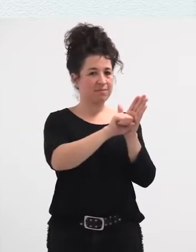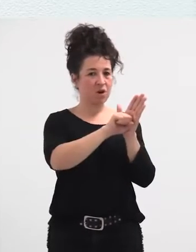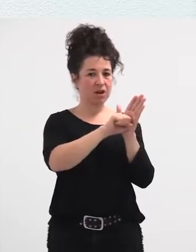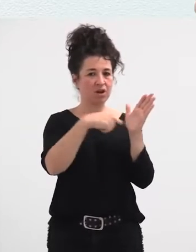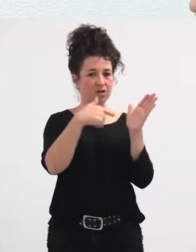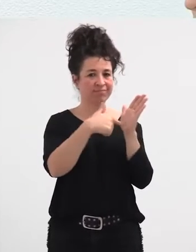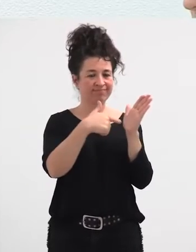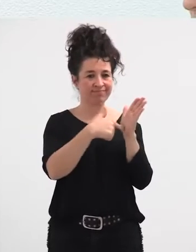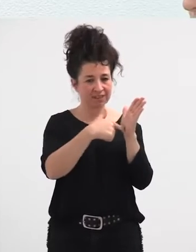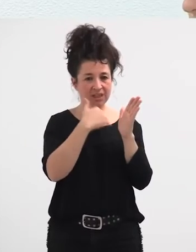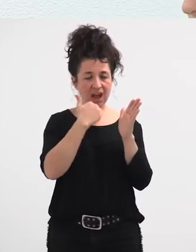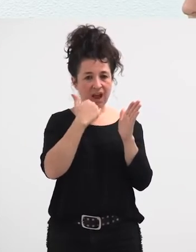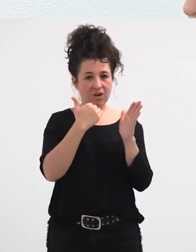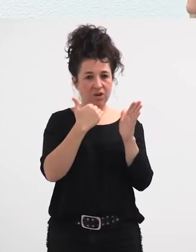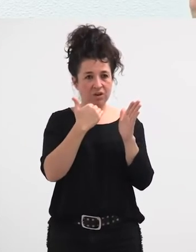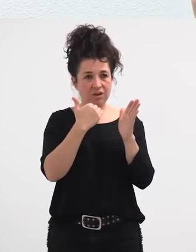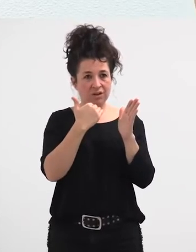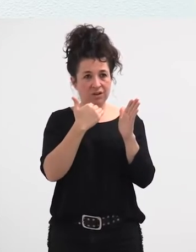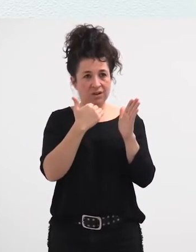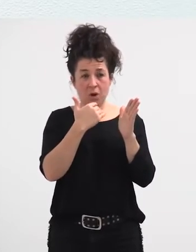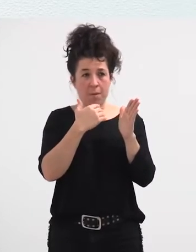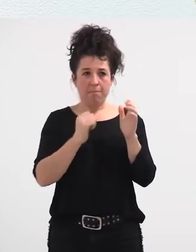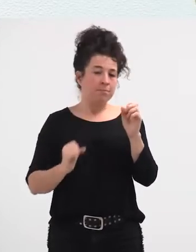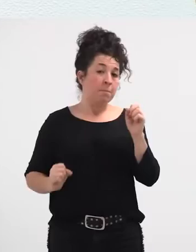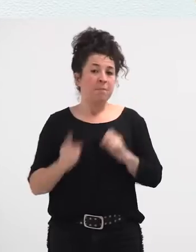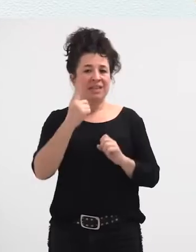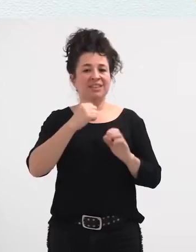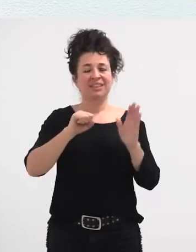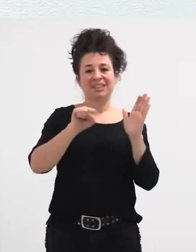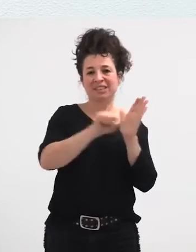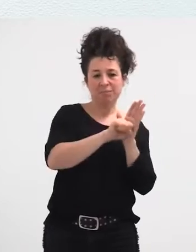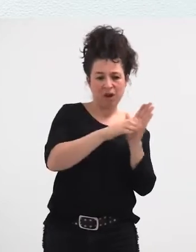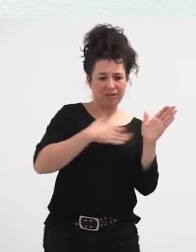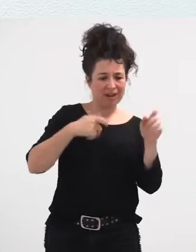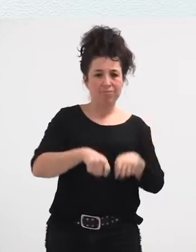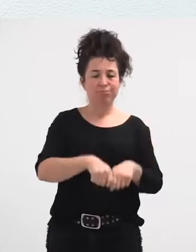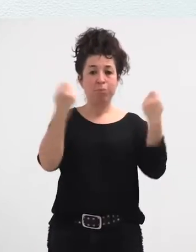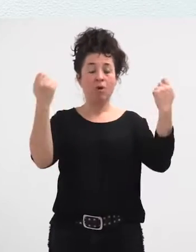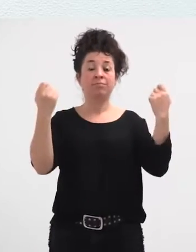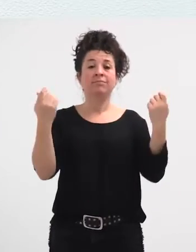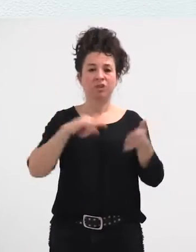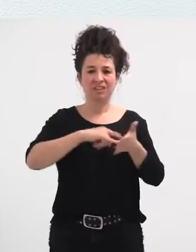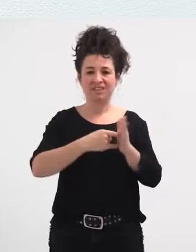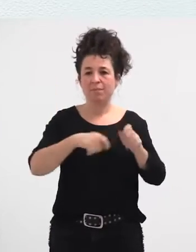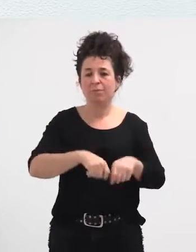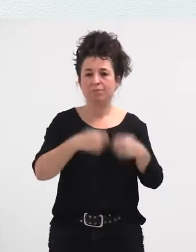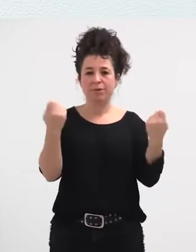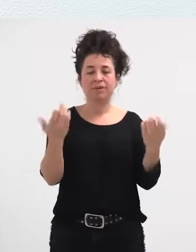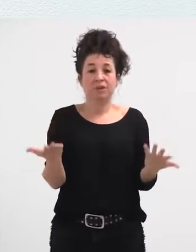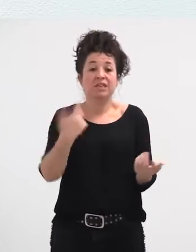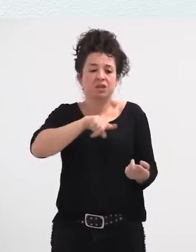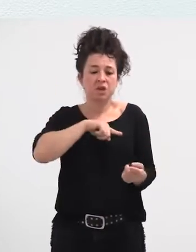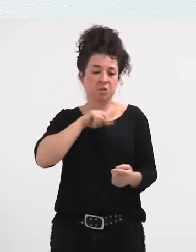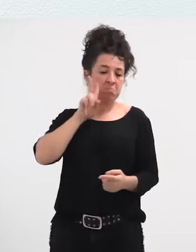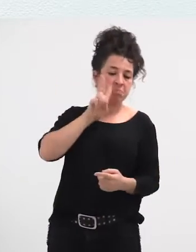txertatuena dagoen sistema hori, apurtzako askatu zuten, ez da? Hor duan, gukulertzen duguna gatikan, eta,